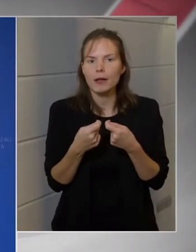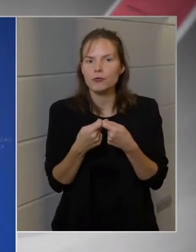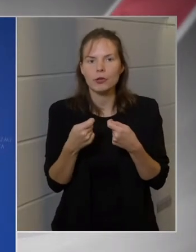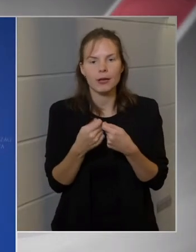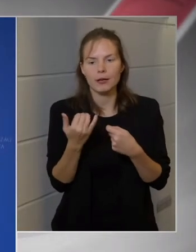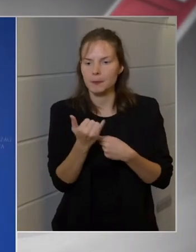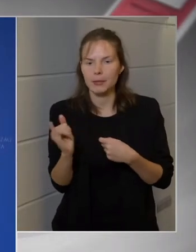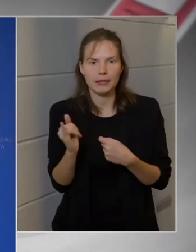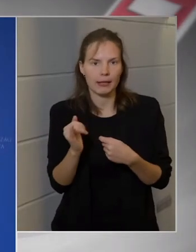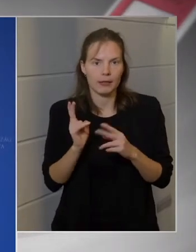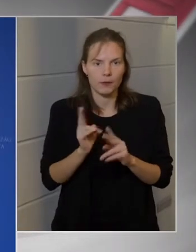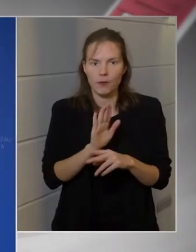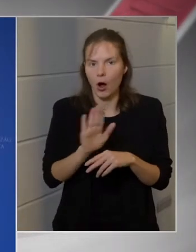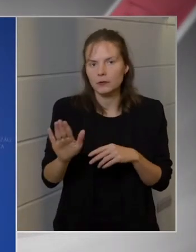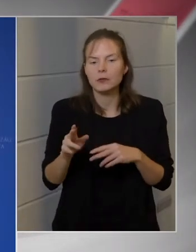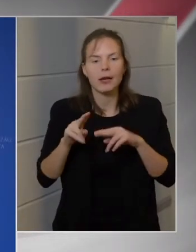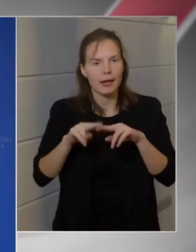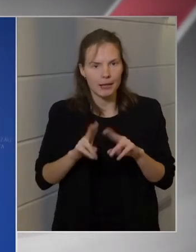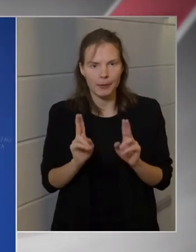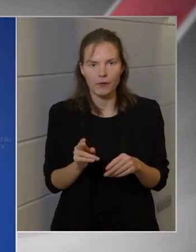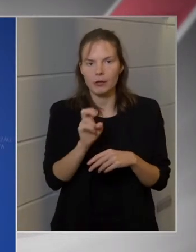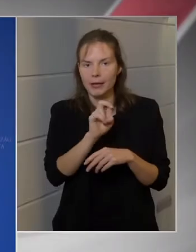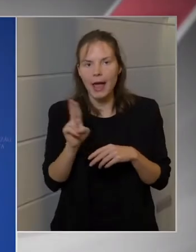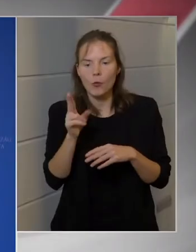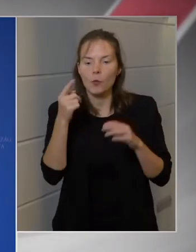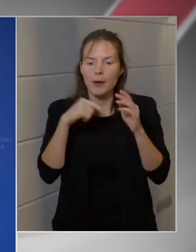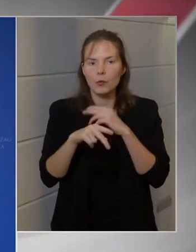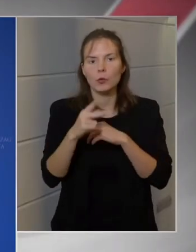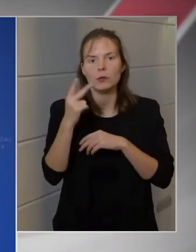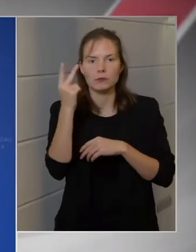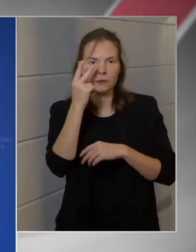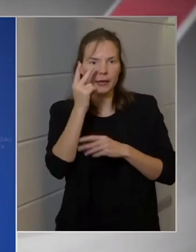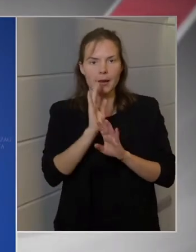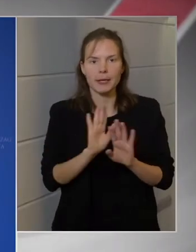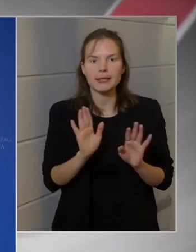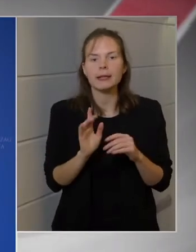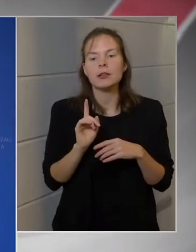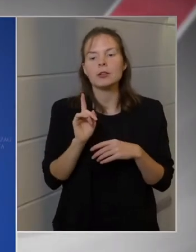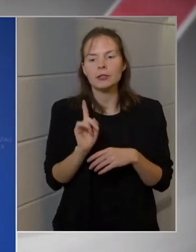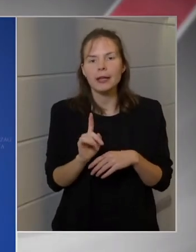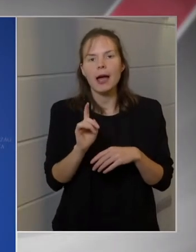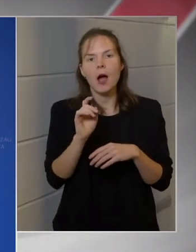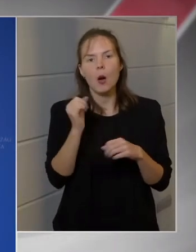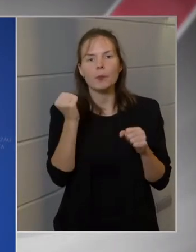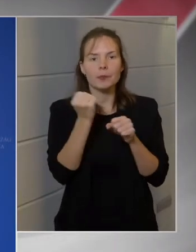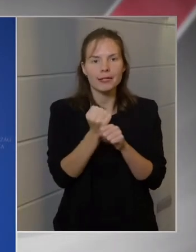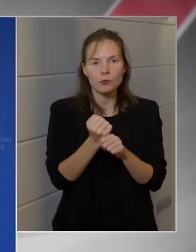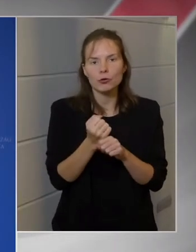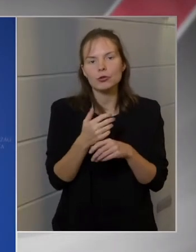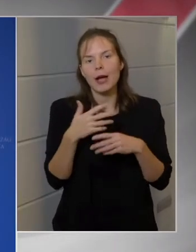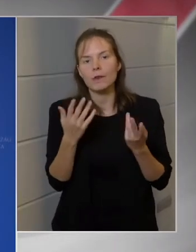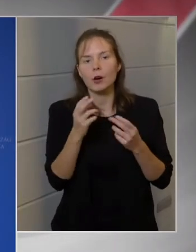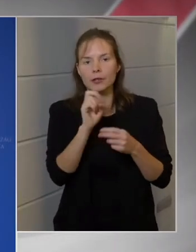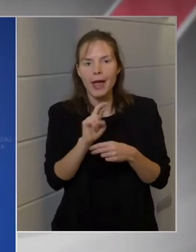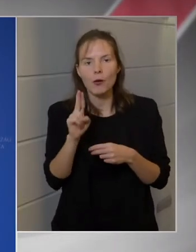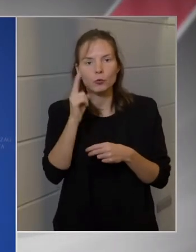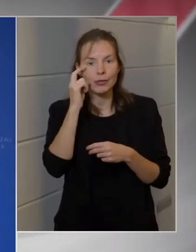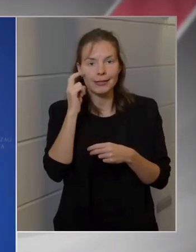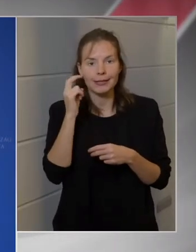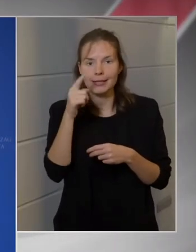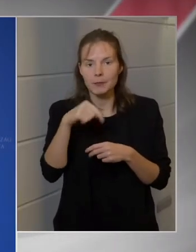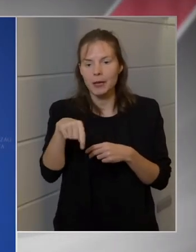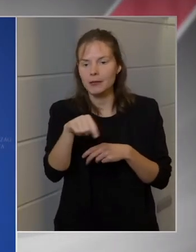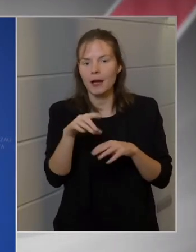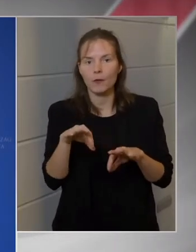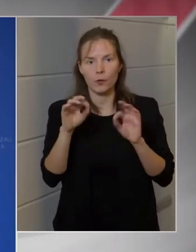rendben van, és ez mondjuk az Európai Unión belül természetes is. De a bizottság és az uniós intézmények függetlensége